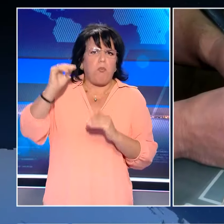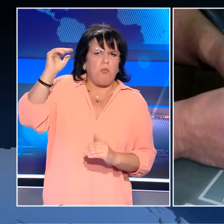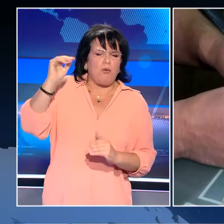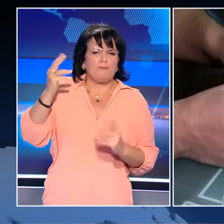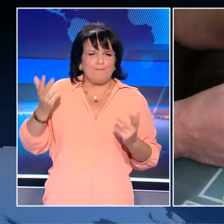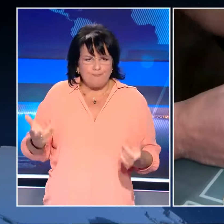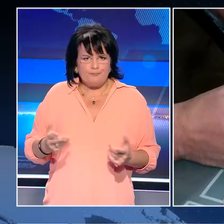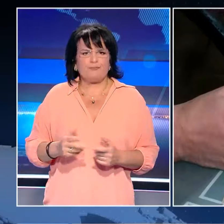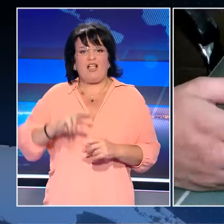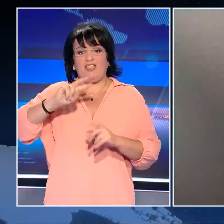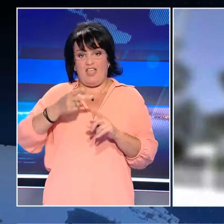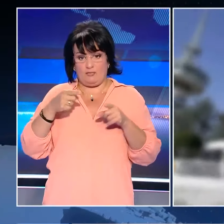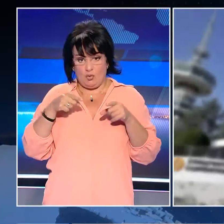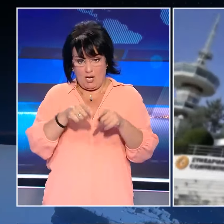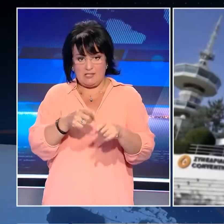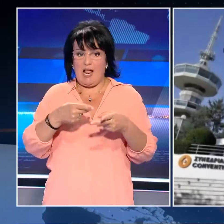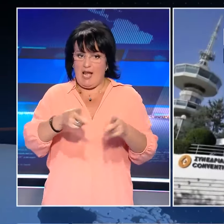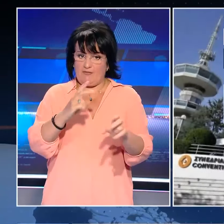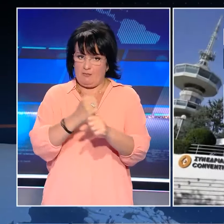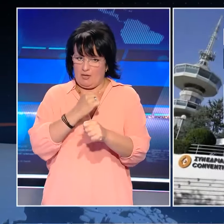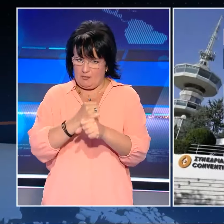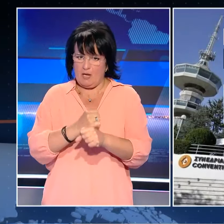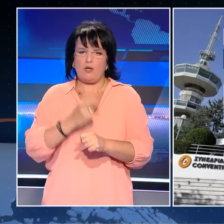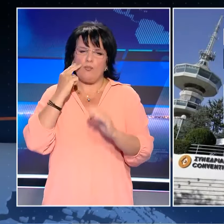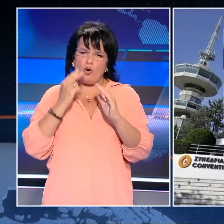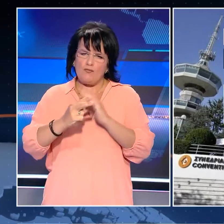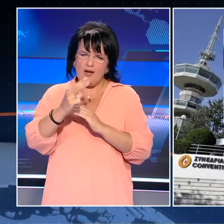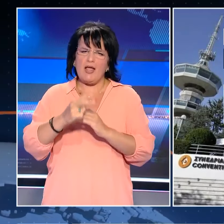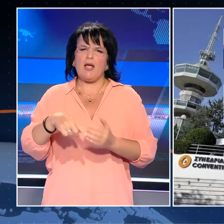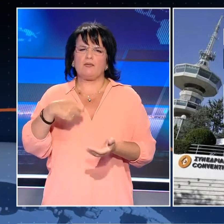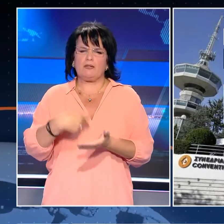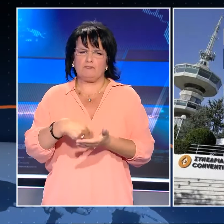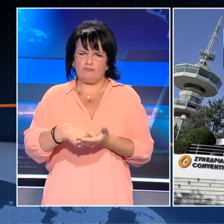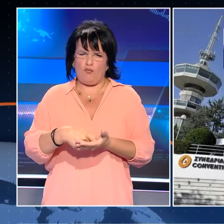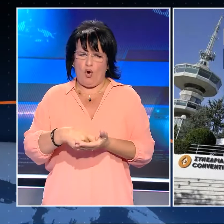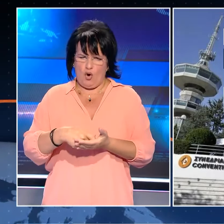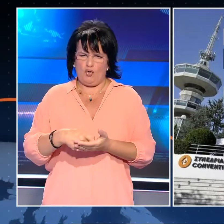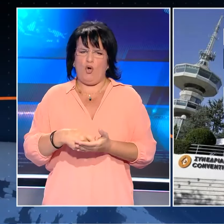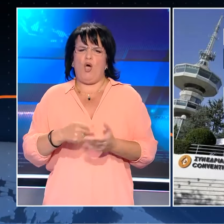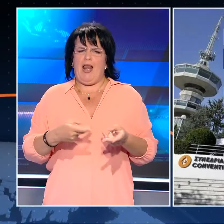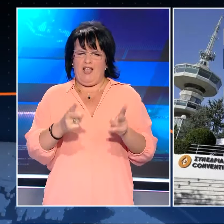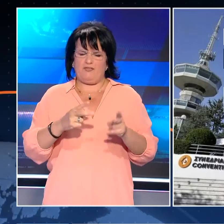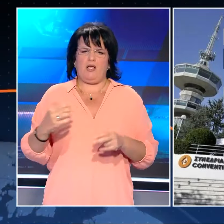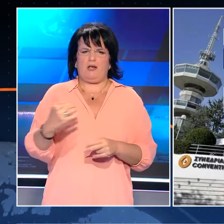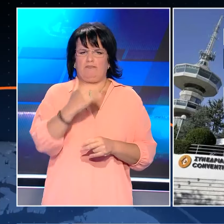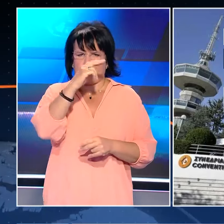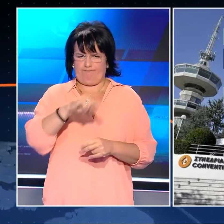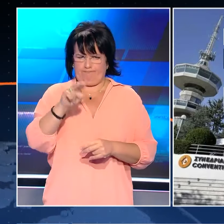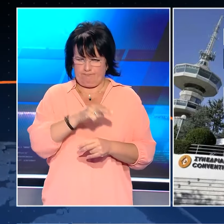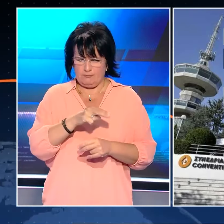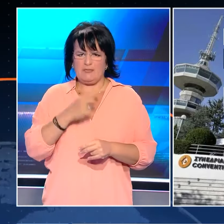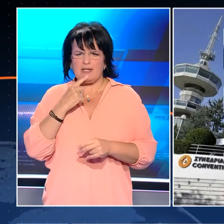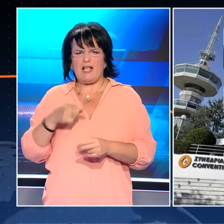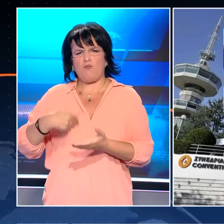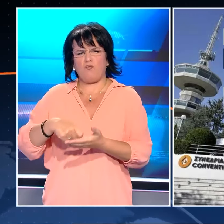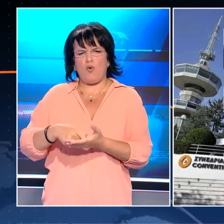δεύτερος άξονας των εξαγγελιών θα αφορά τους ελεύθερους επαγγελματίες για τους οποίους θα προβλέπεται η κατάργηση του τέλους επιτεδεύματος και ένα μικρό lifting στα τεκμήρια φορολόγηση